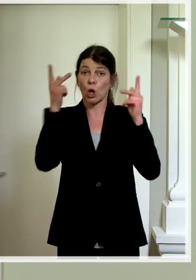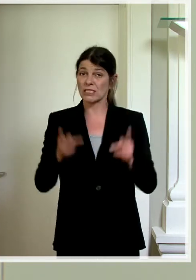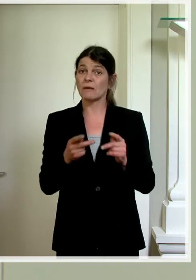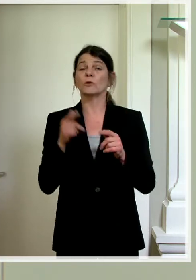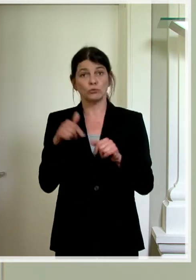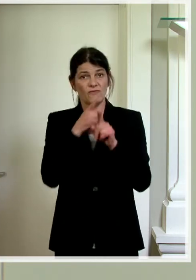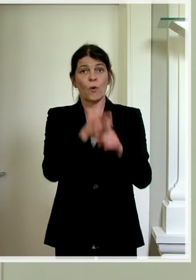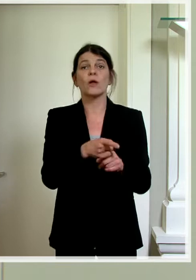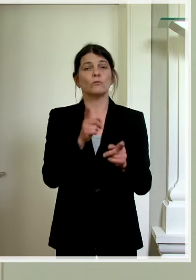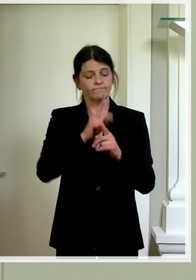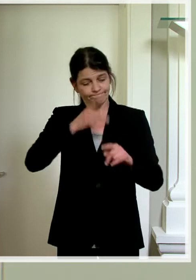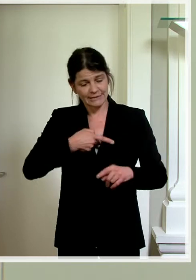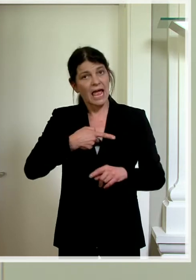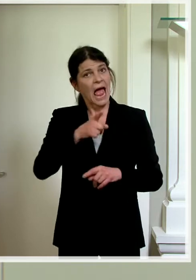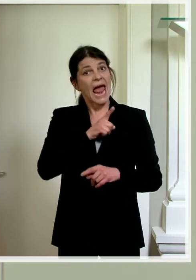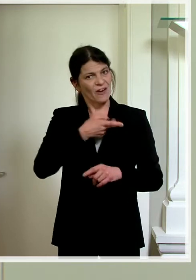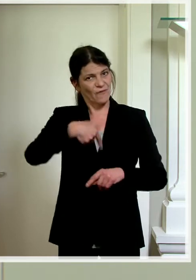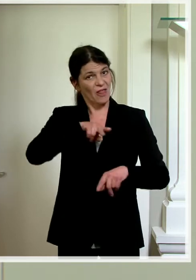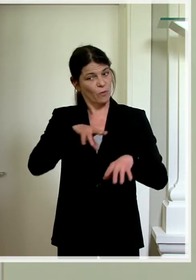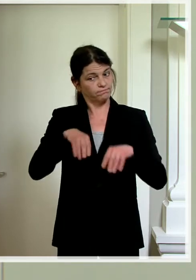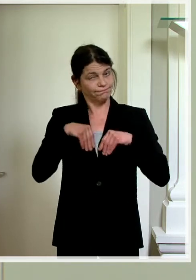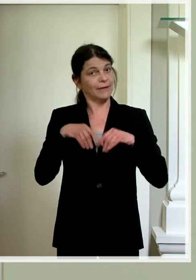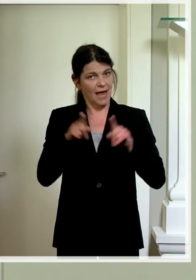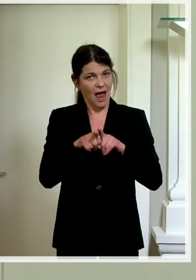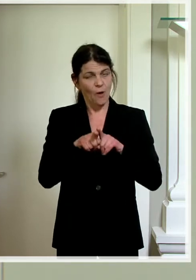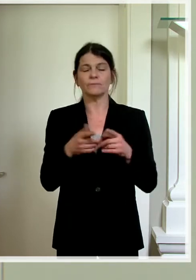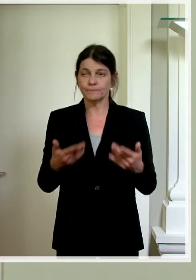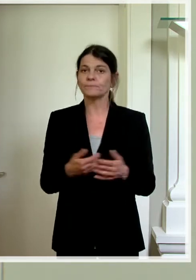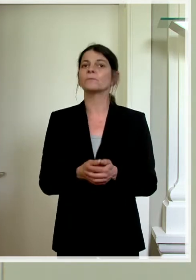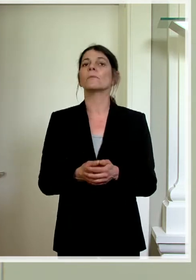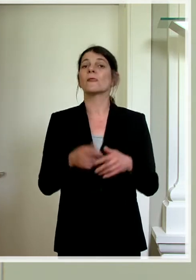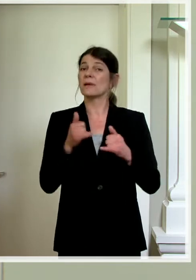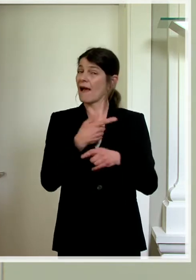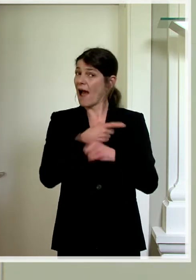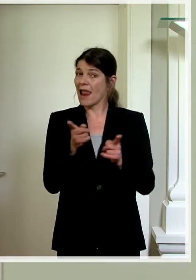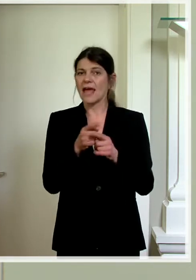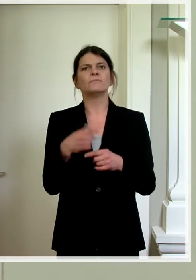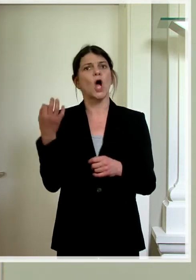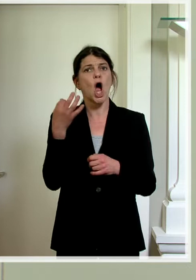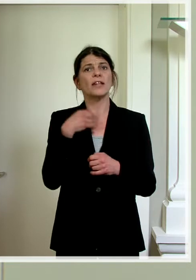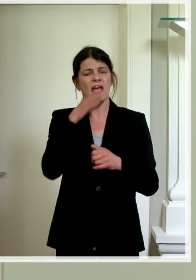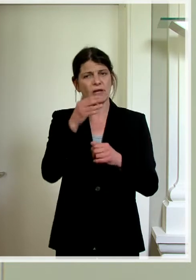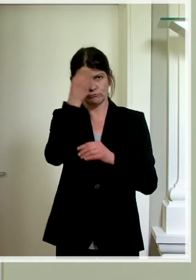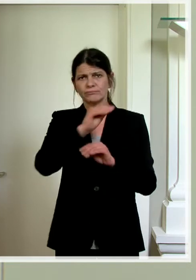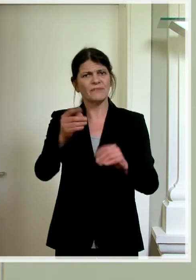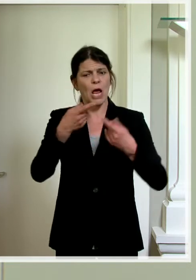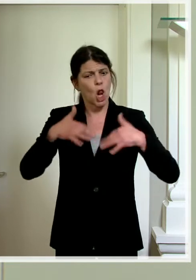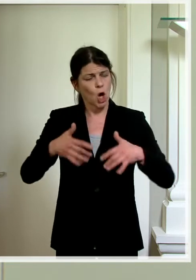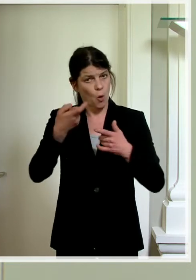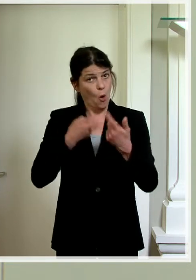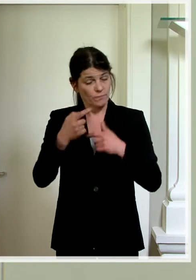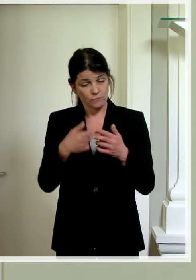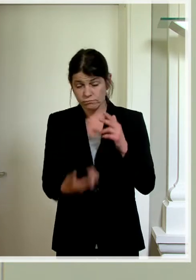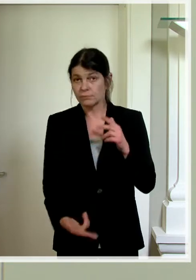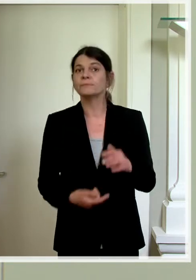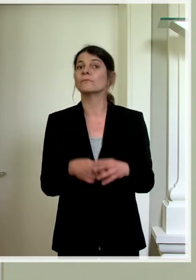Eigenverantwortung der Einwohnerinnen und Einwohner. Mit all diesen heute zu kommunizierenden Lockerungen oder besser gesagt